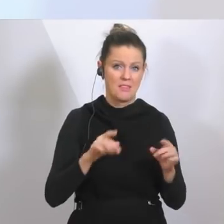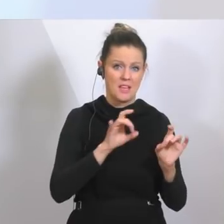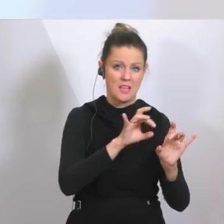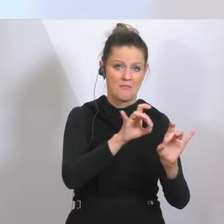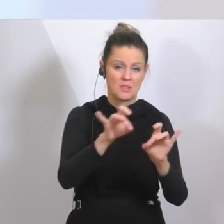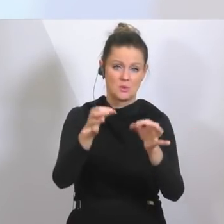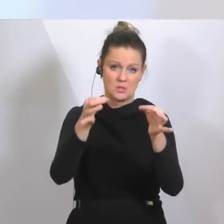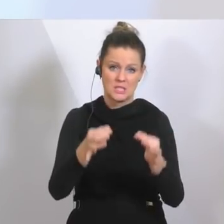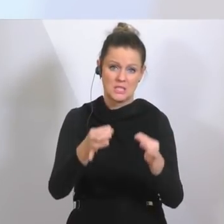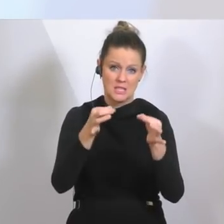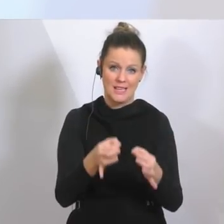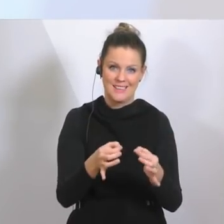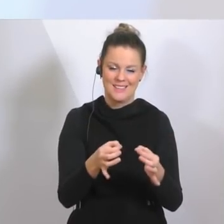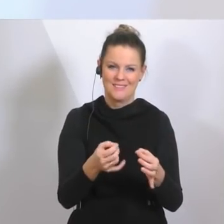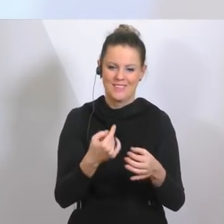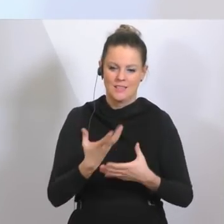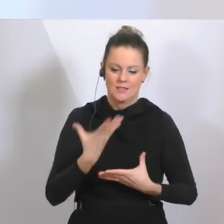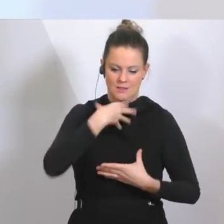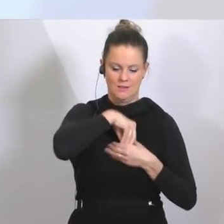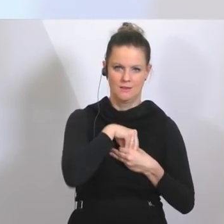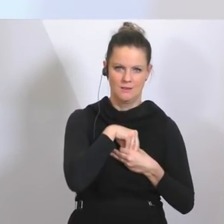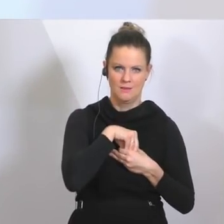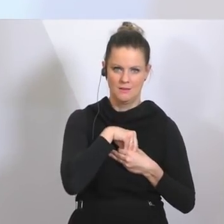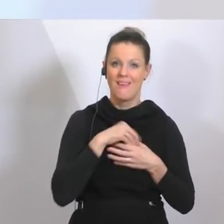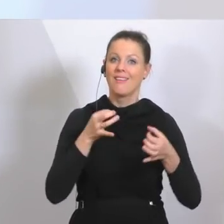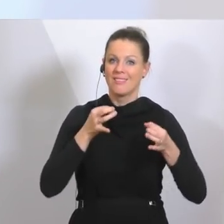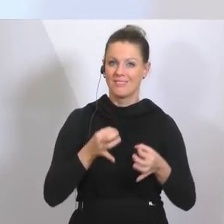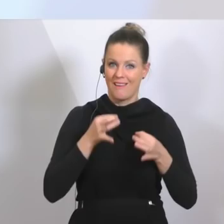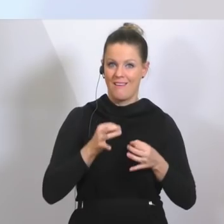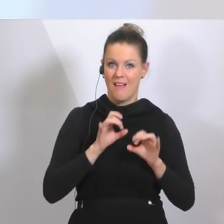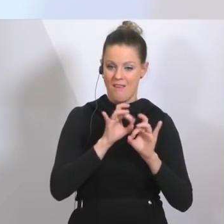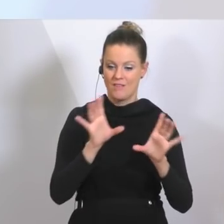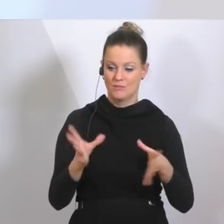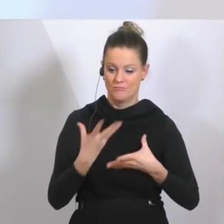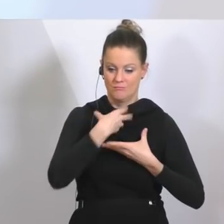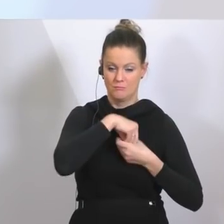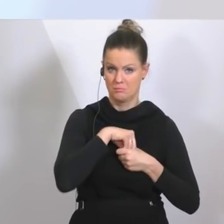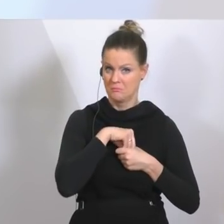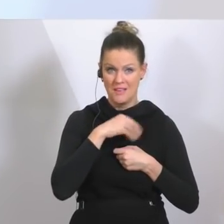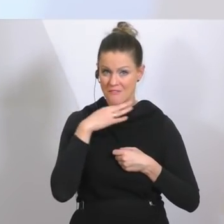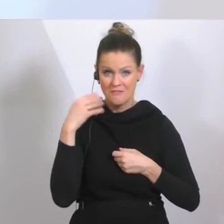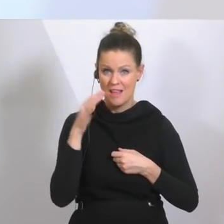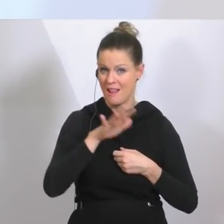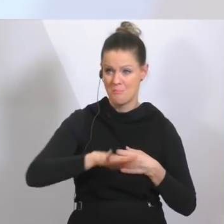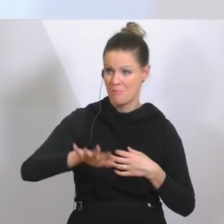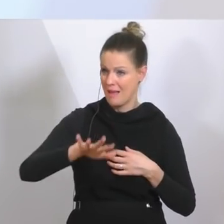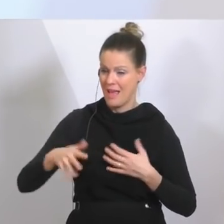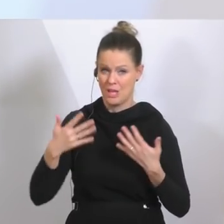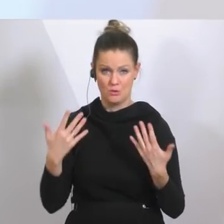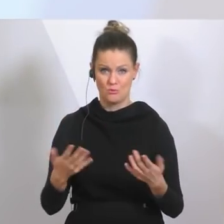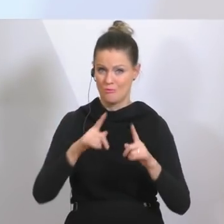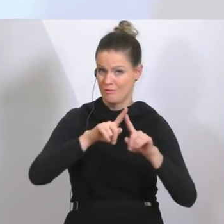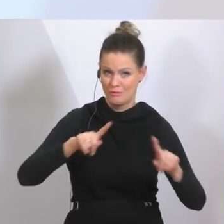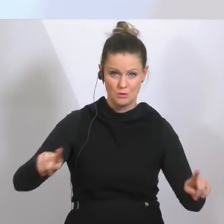dann Träger dieser Infektion. Und das haben wir in vielen, vielen Bereichen. Jeder von uns trägt das auch in